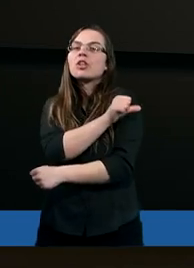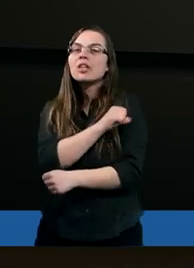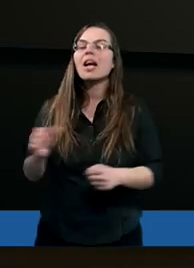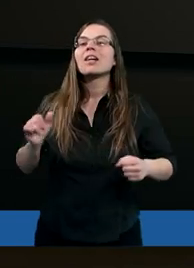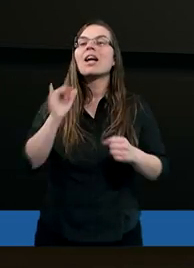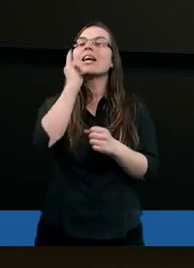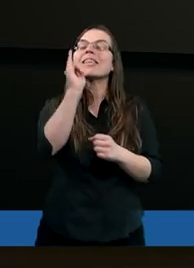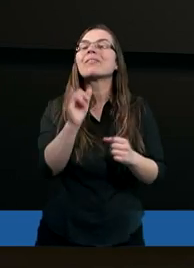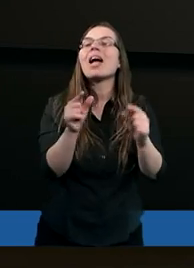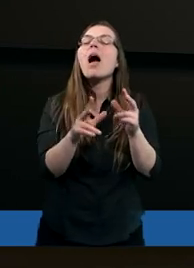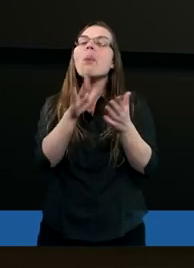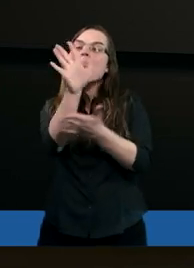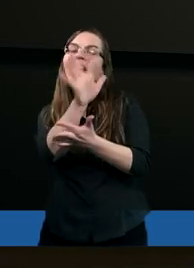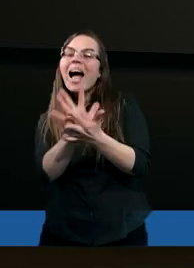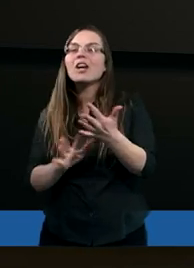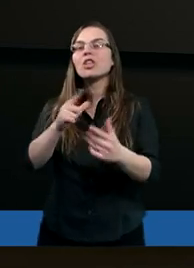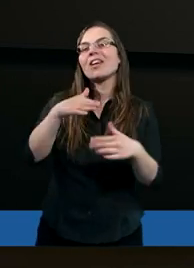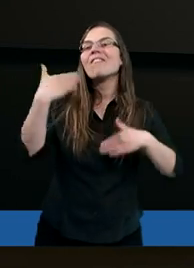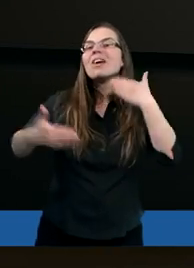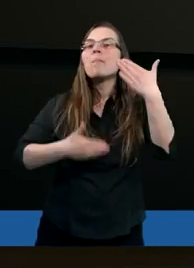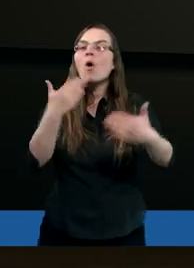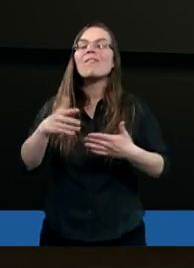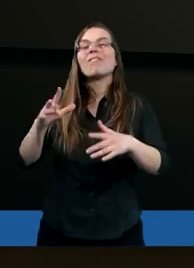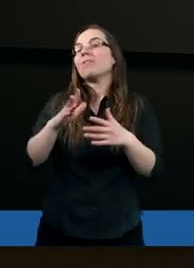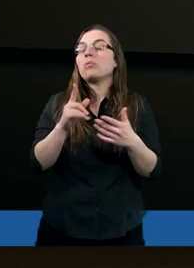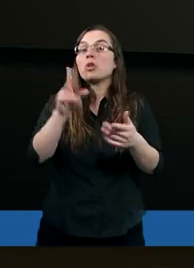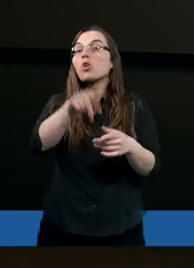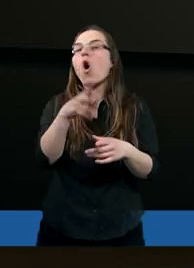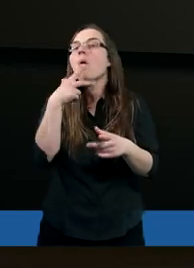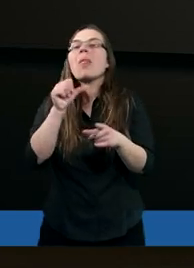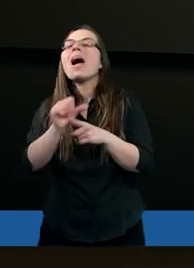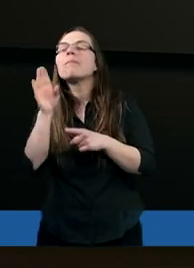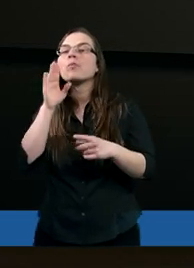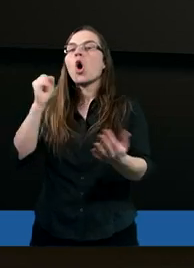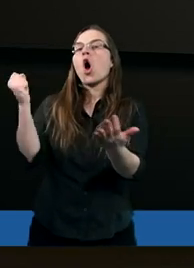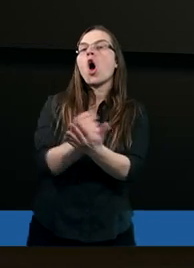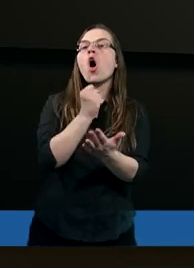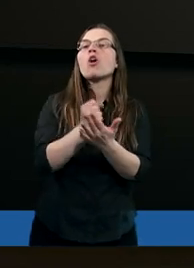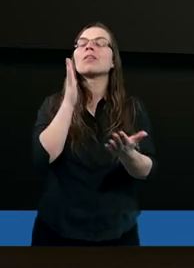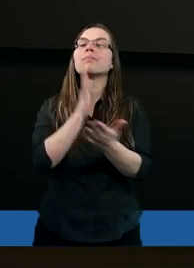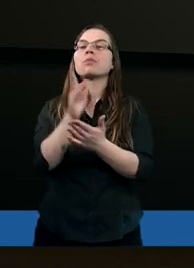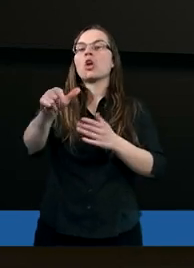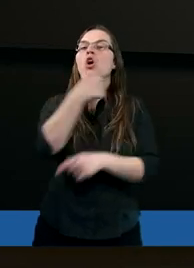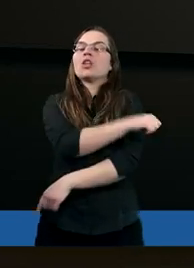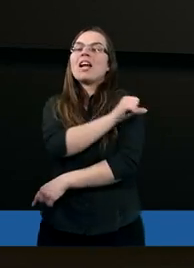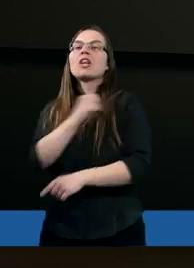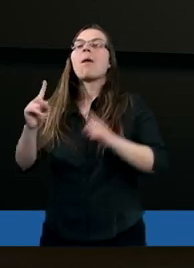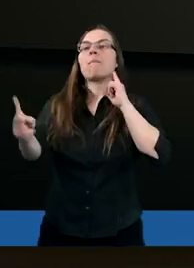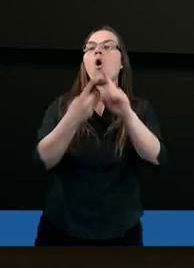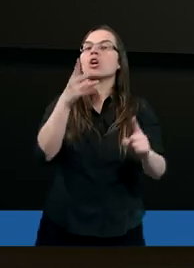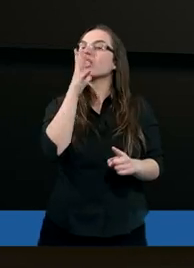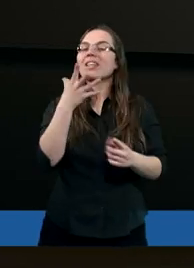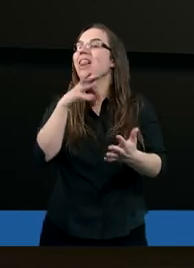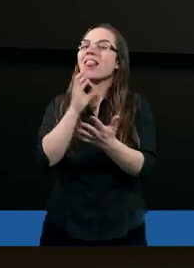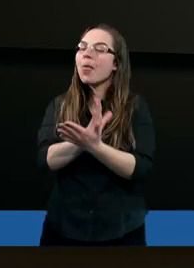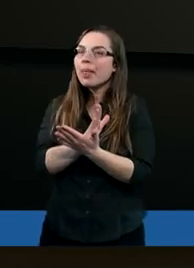i z treści tych wypowiedzi wynika, że to nie są koniecznie chrześcijanie pochodzenia żydowskiego.